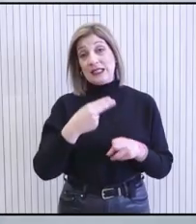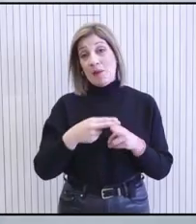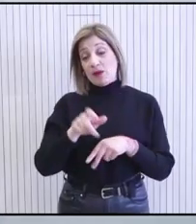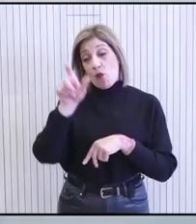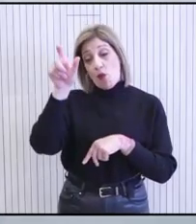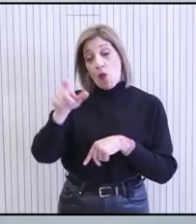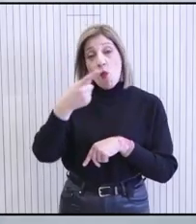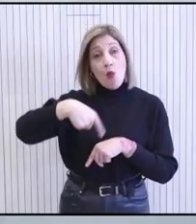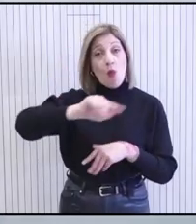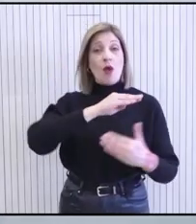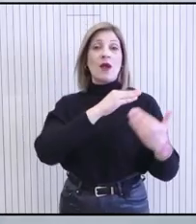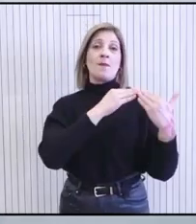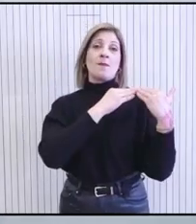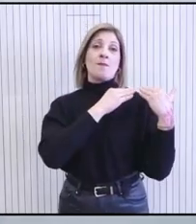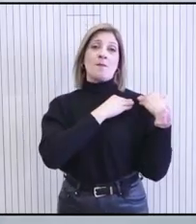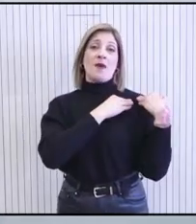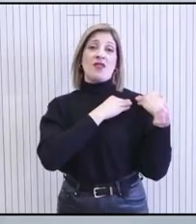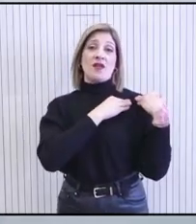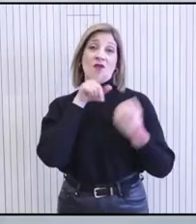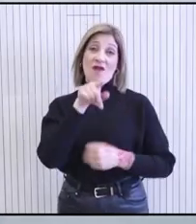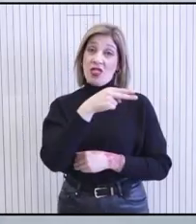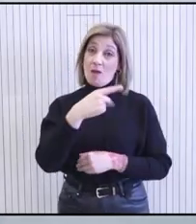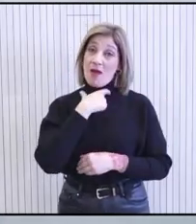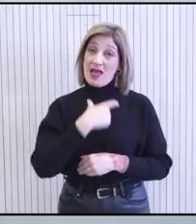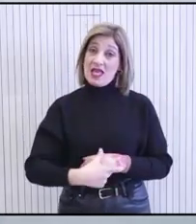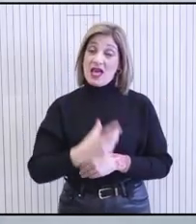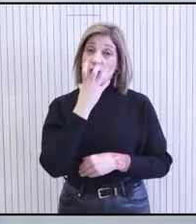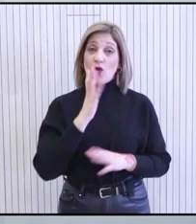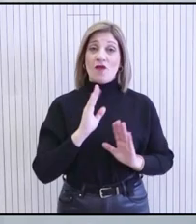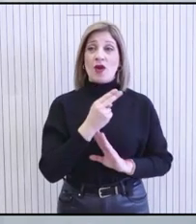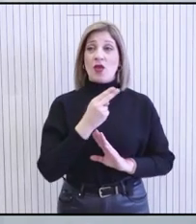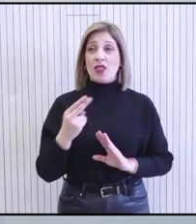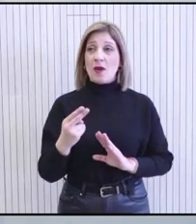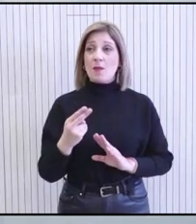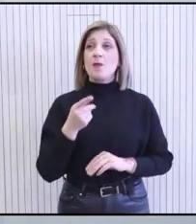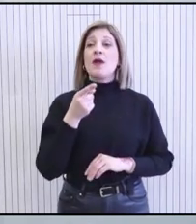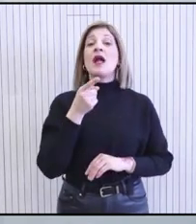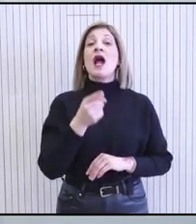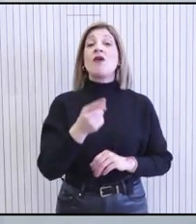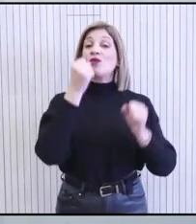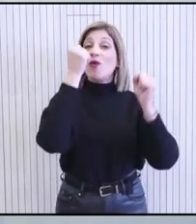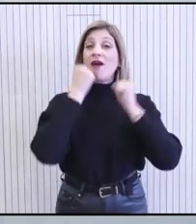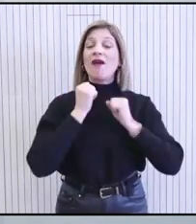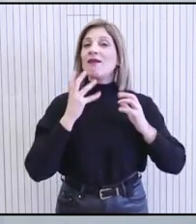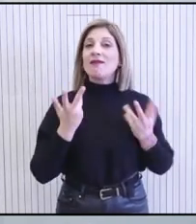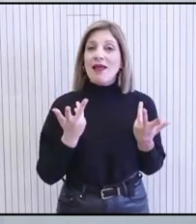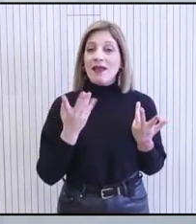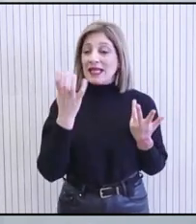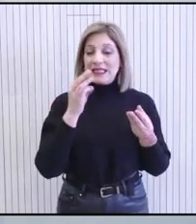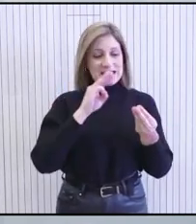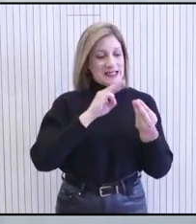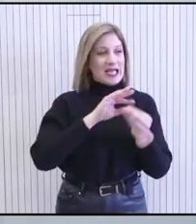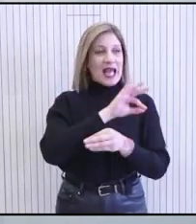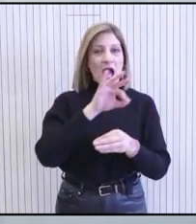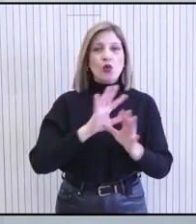πρέπει όλοι να επιδείξουν, ιδιαίτερα ένα νευραλυγικό τομέα όπως είναι η υγεία. Και αυτό που πλήττεται μέσα από αυτή την 48-ωρη